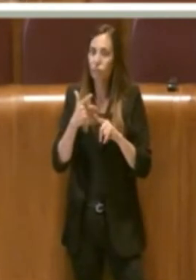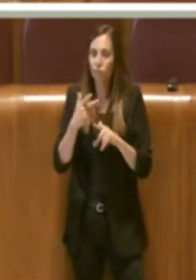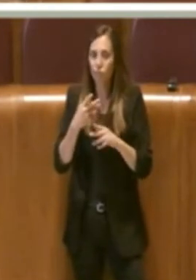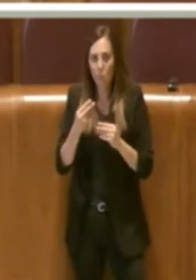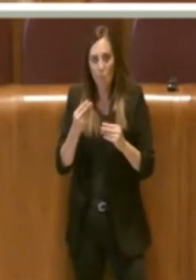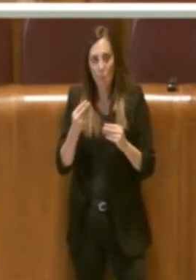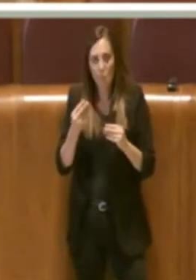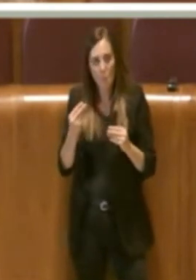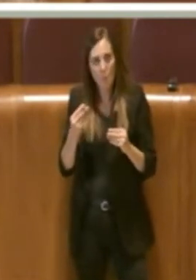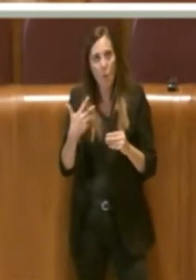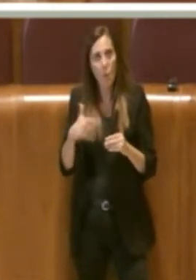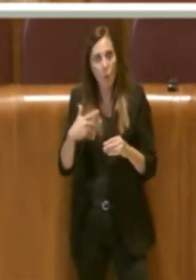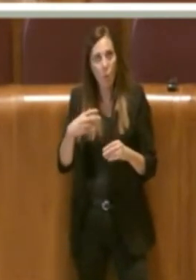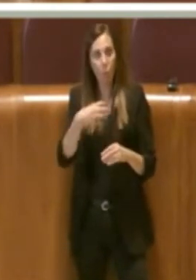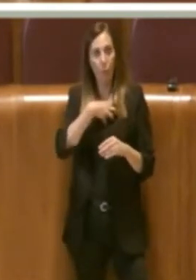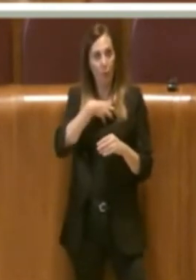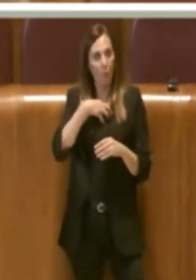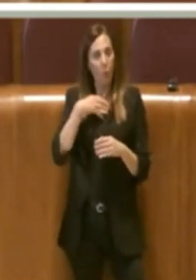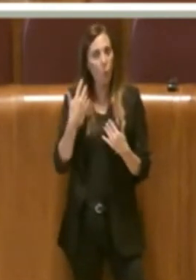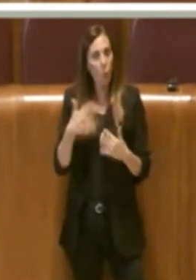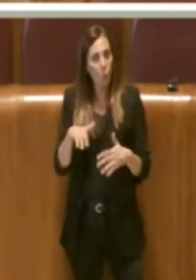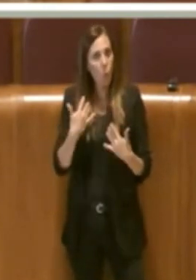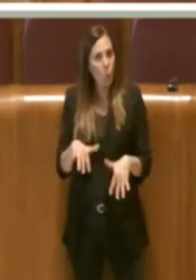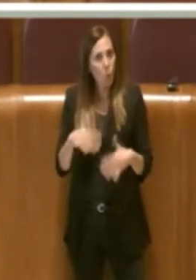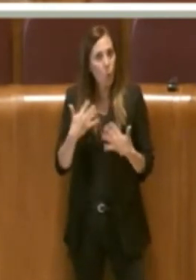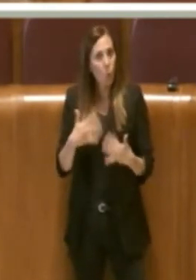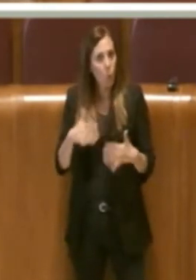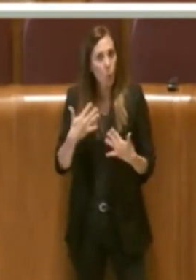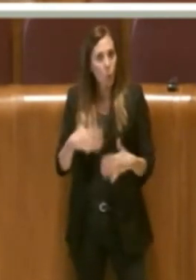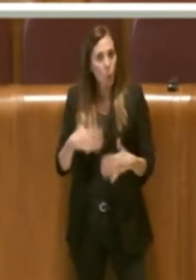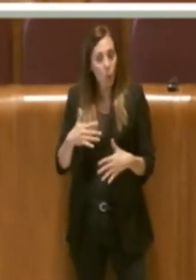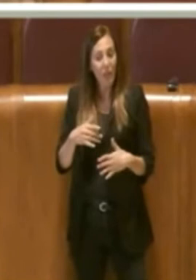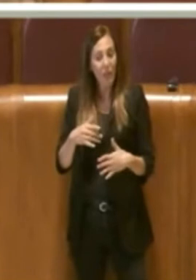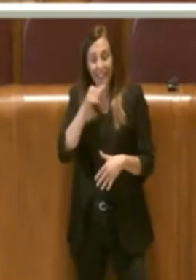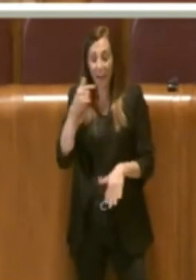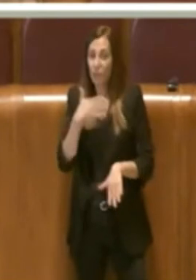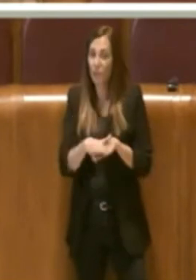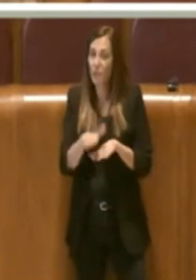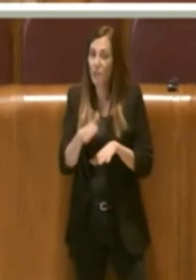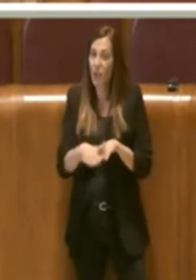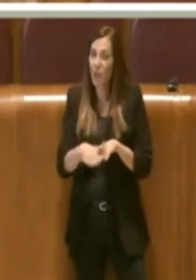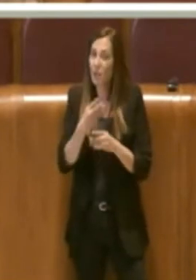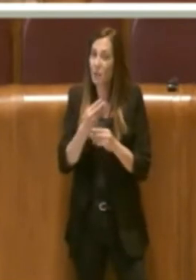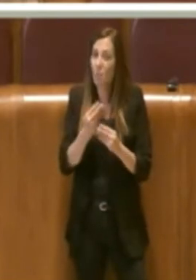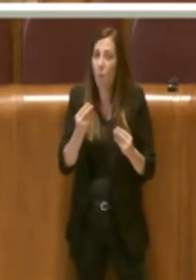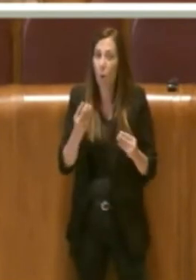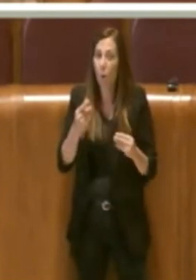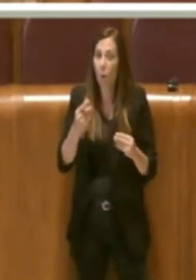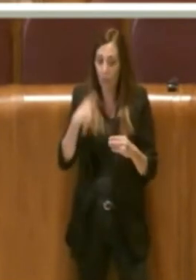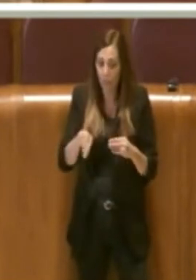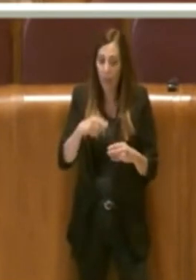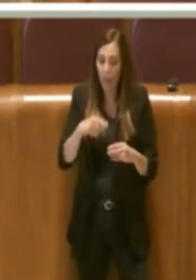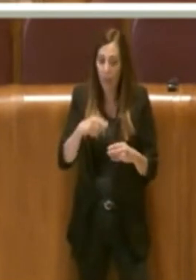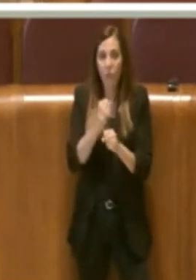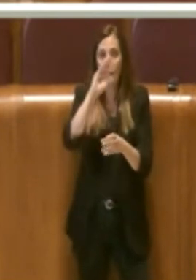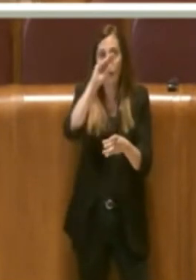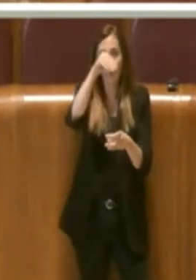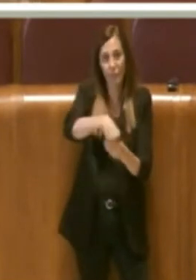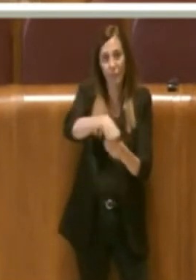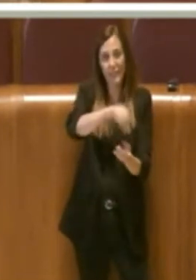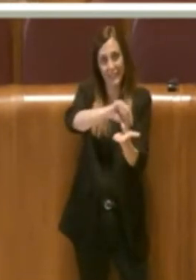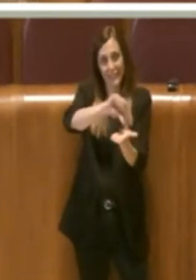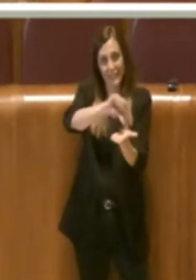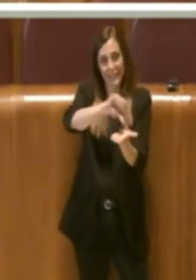fatto che ci vuole una grande esperienza per condurre queste elezioni in porto ed era